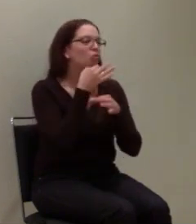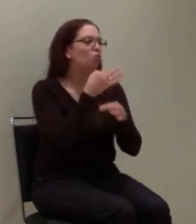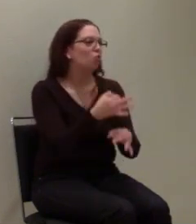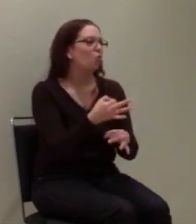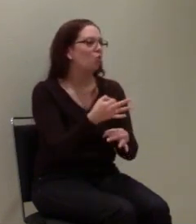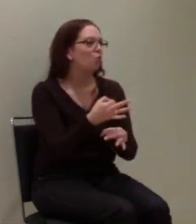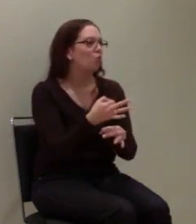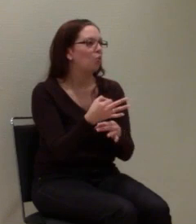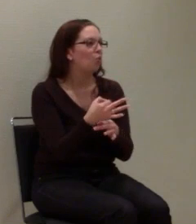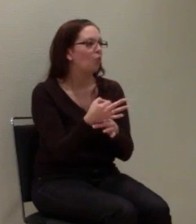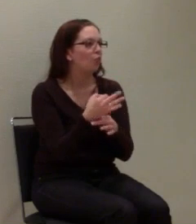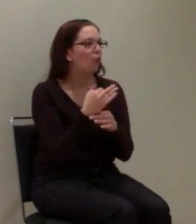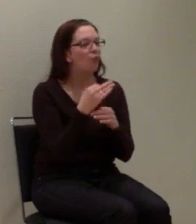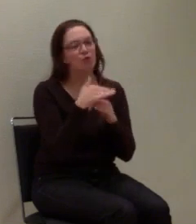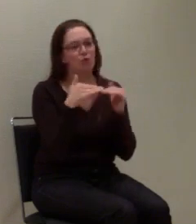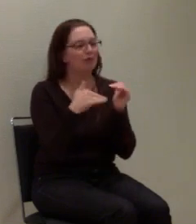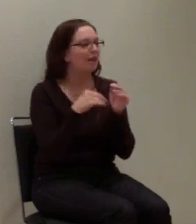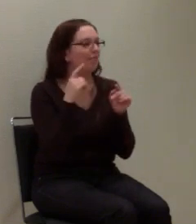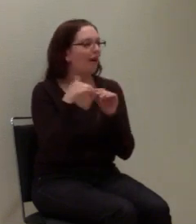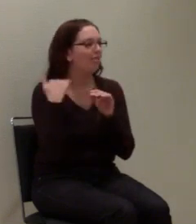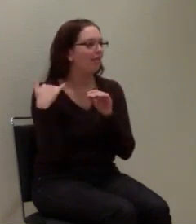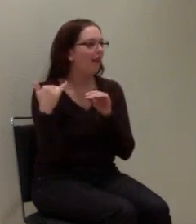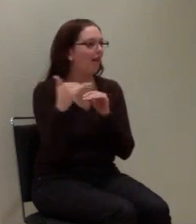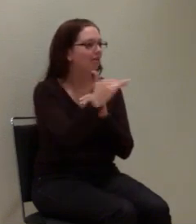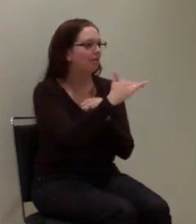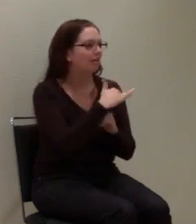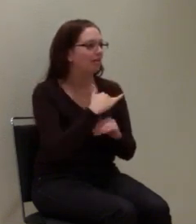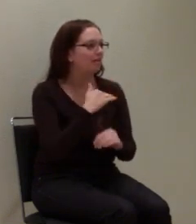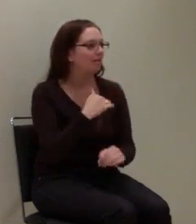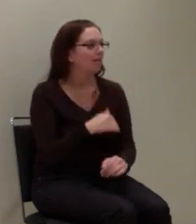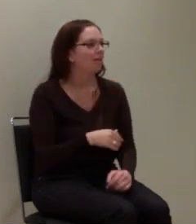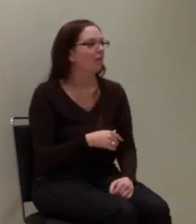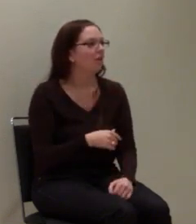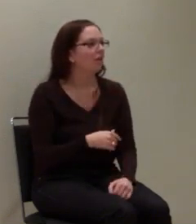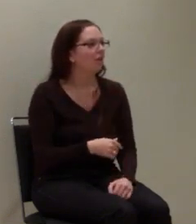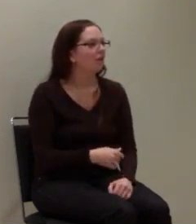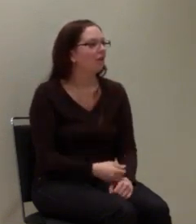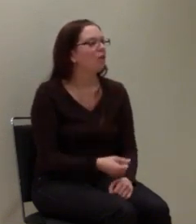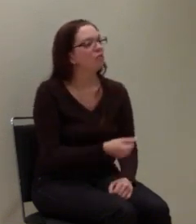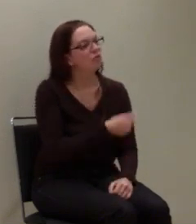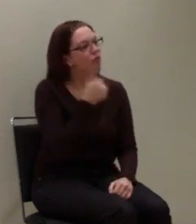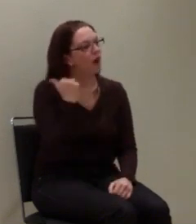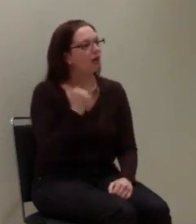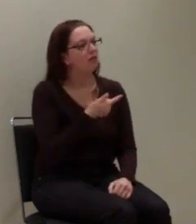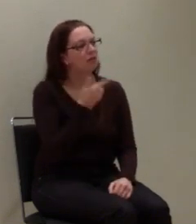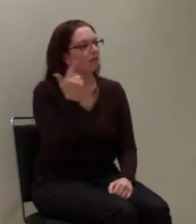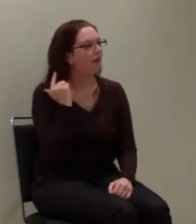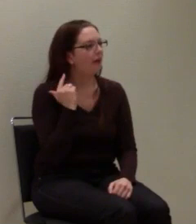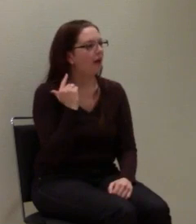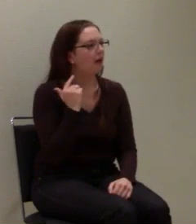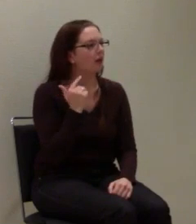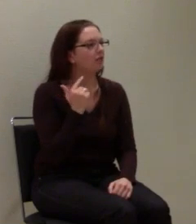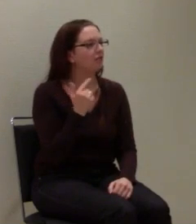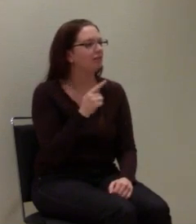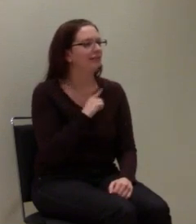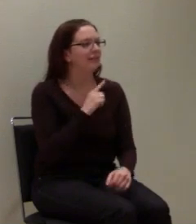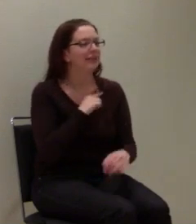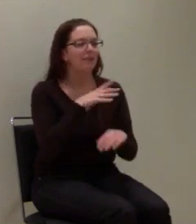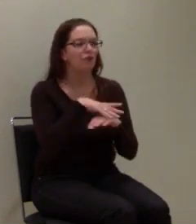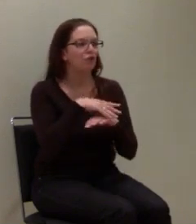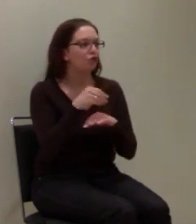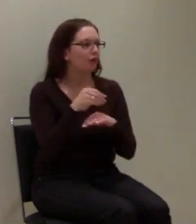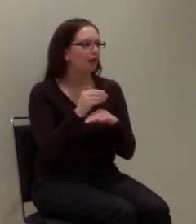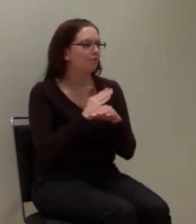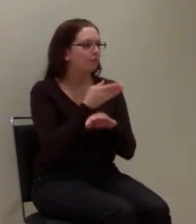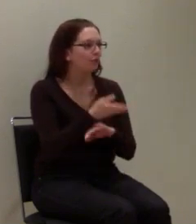Thema Notrufsysteme in anderen Ländern und vor ein paar Jahren war ich in Schweden, also